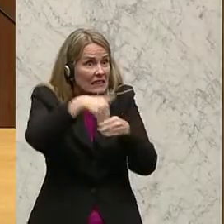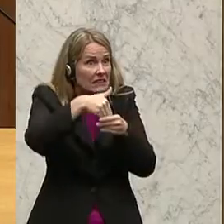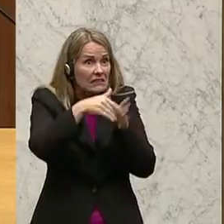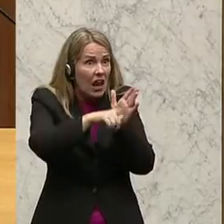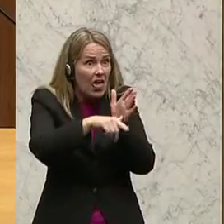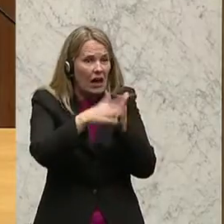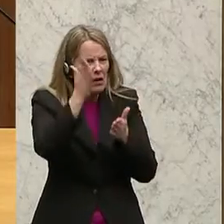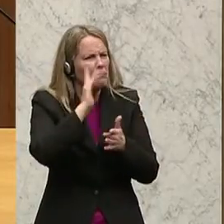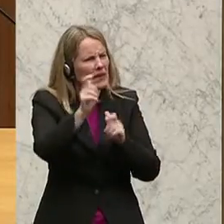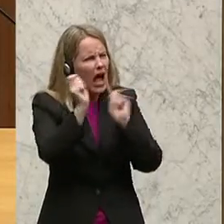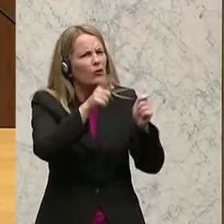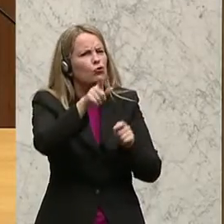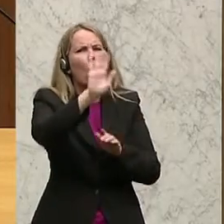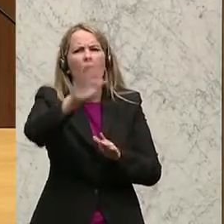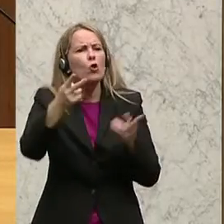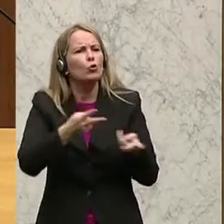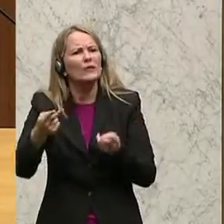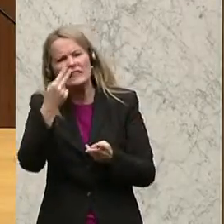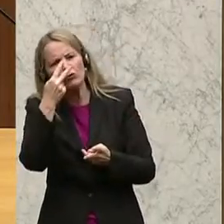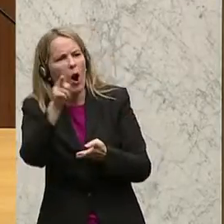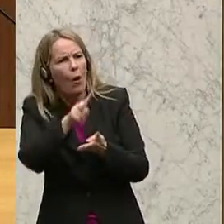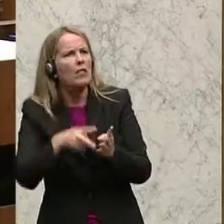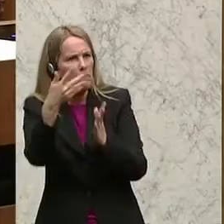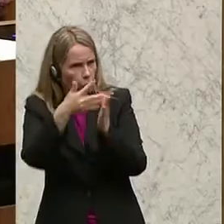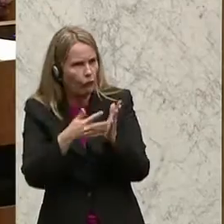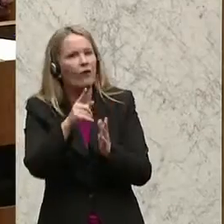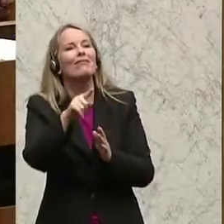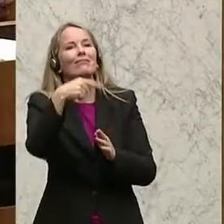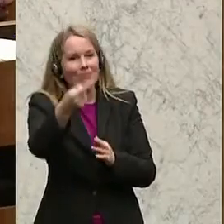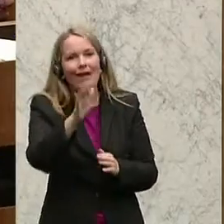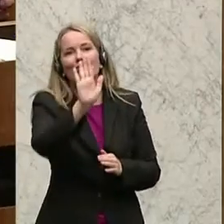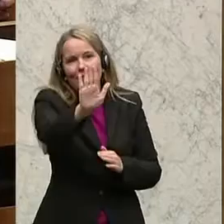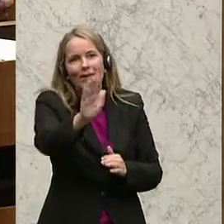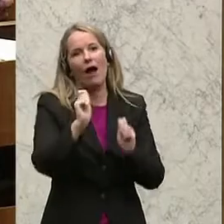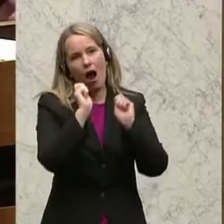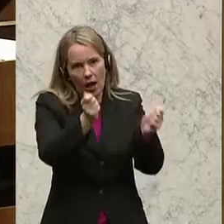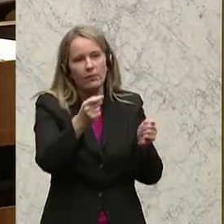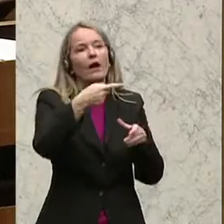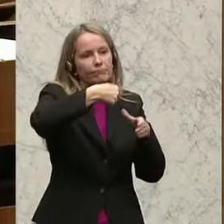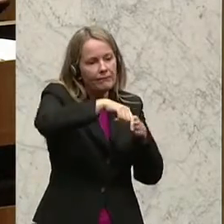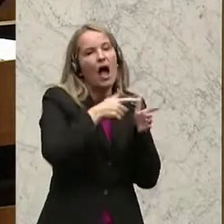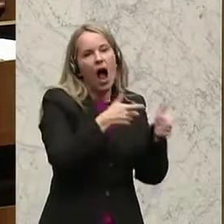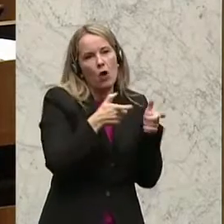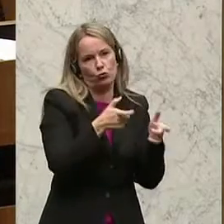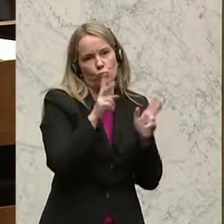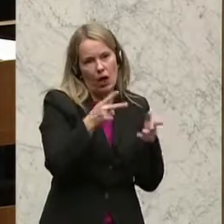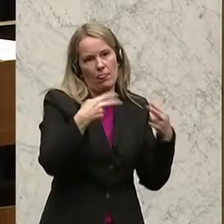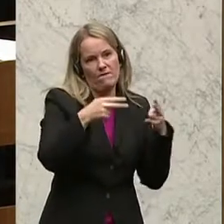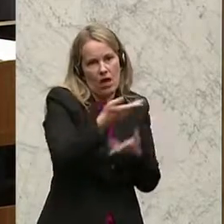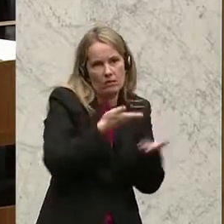Ihre Anträge zukünftig von den Juristinnen mal überprüfen, dann können wir Ihre Anträge im Ausschuss drinnen sozusagen